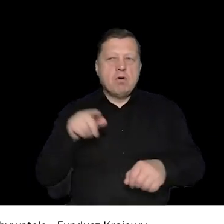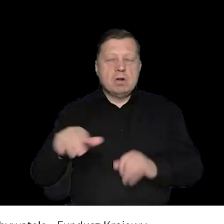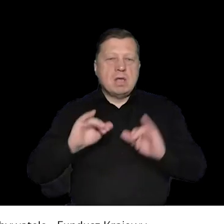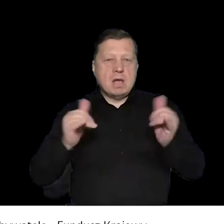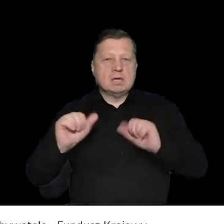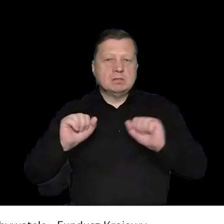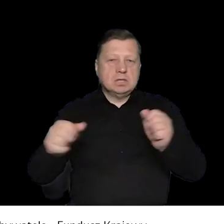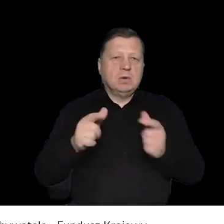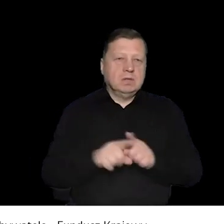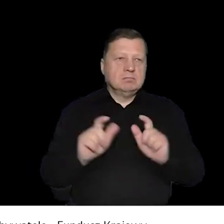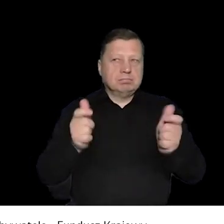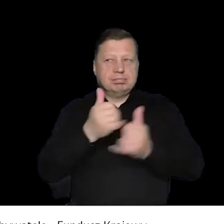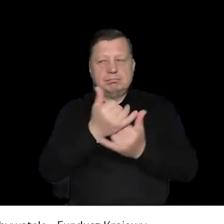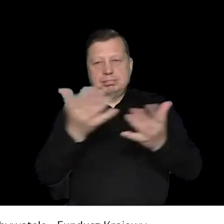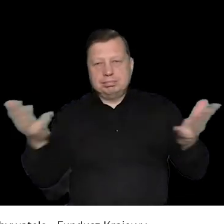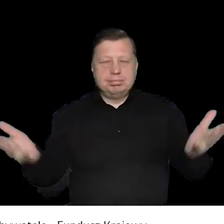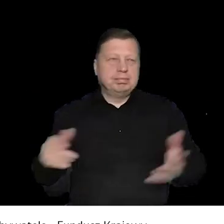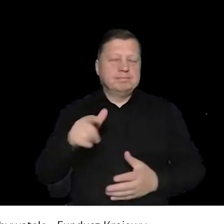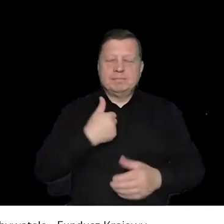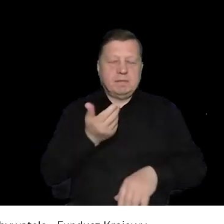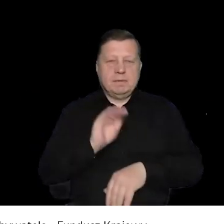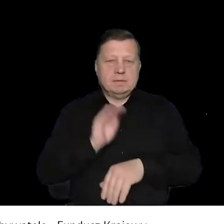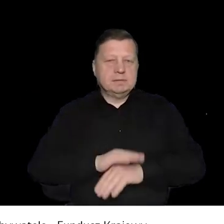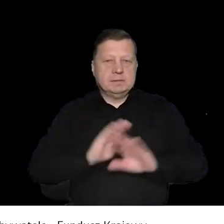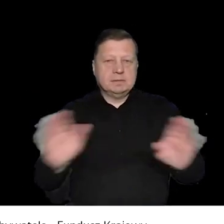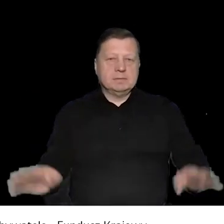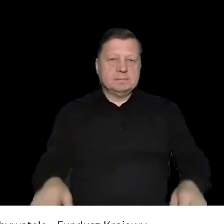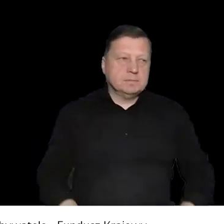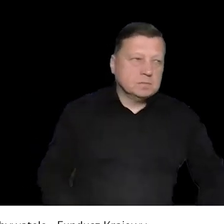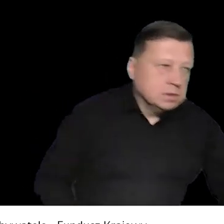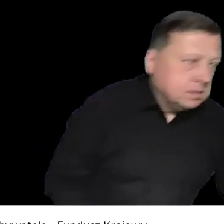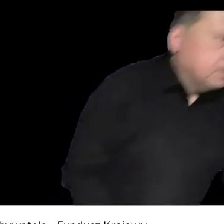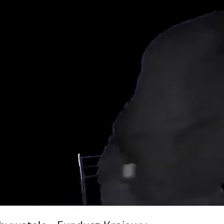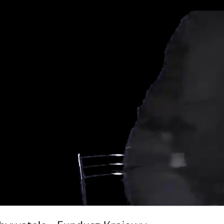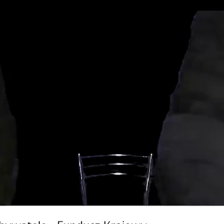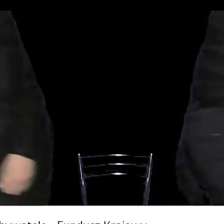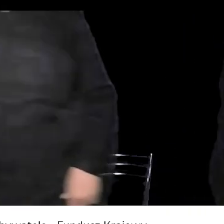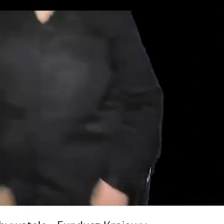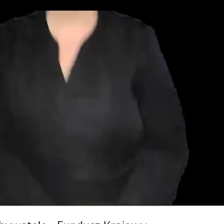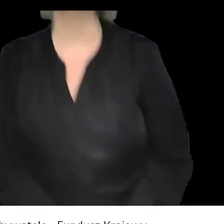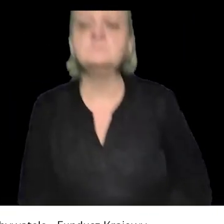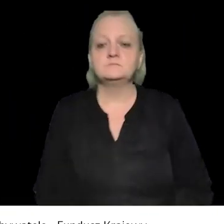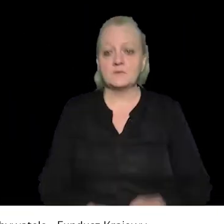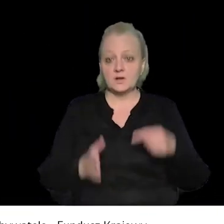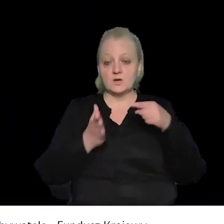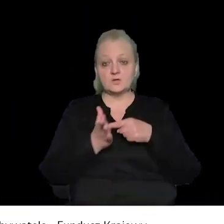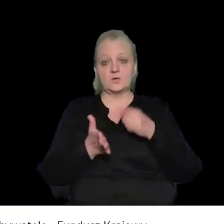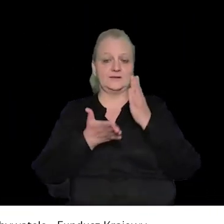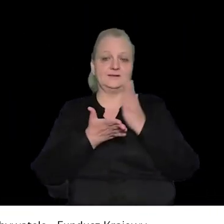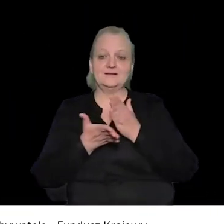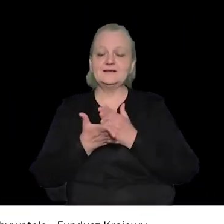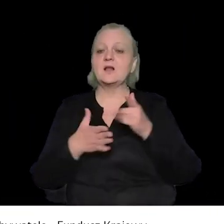zgadzałem się z wieloma kwestiami, które dotyczą policji w sensie funkcjonowania policji, również tego, co się wokół